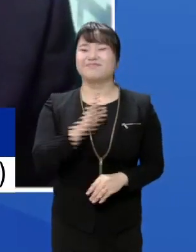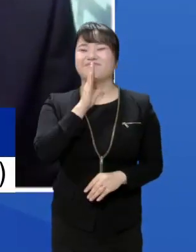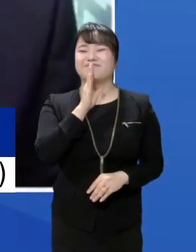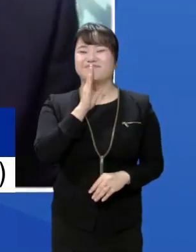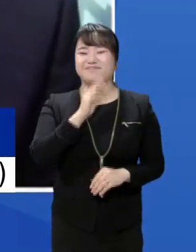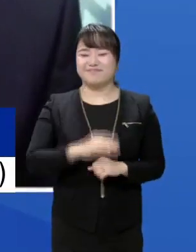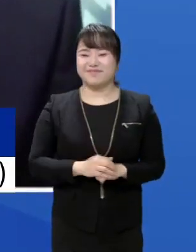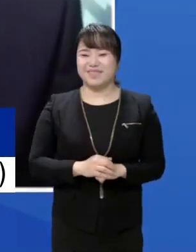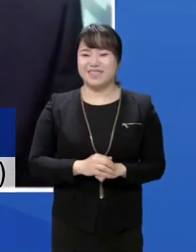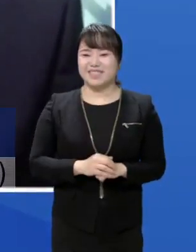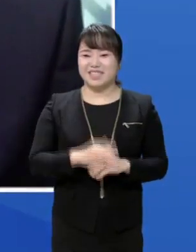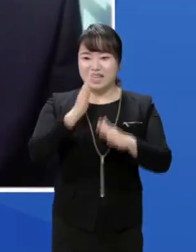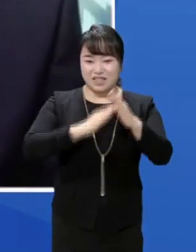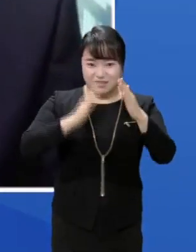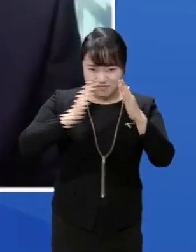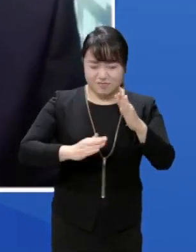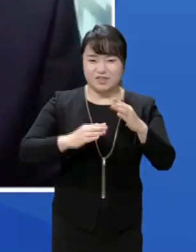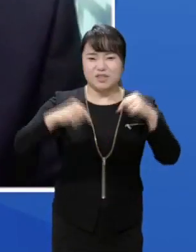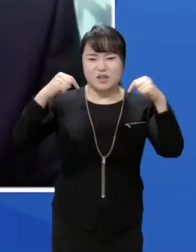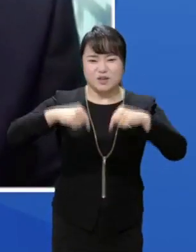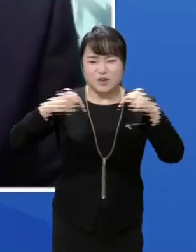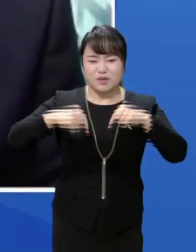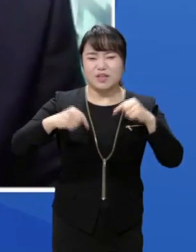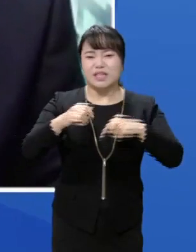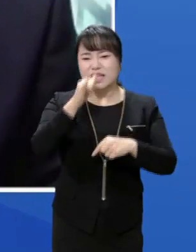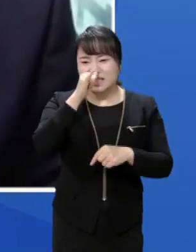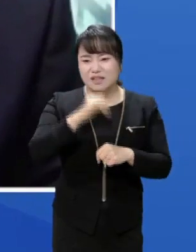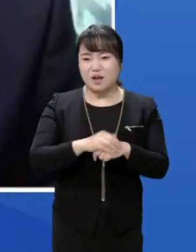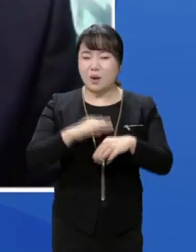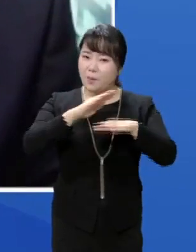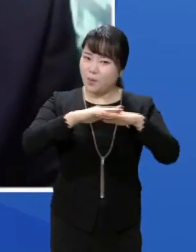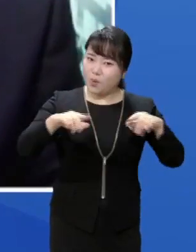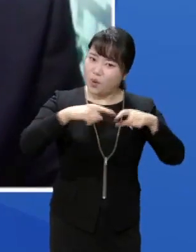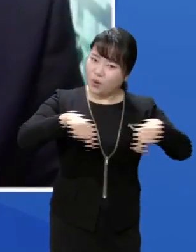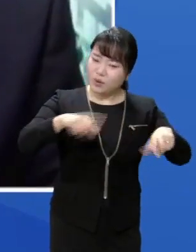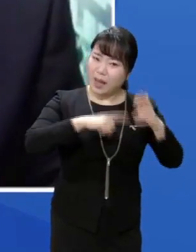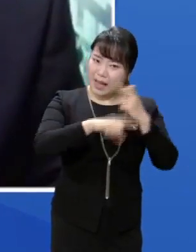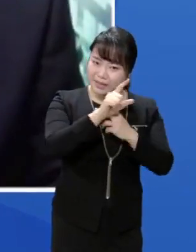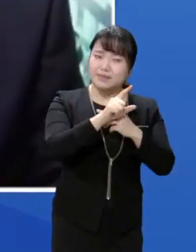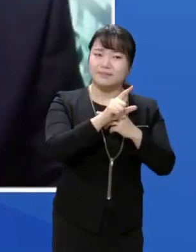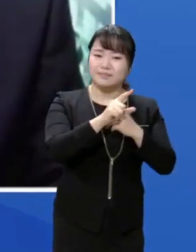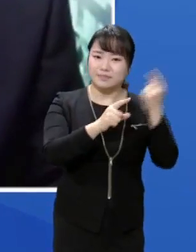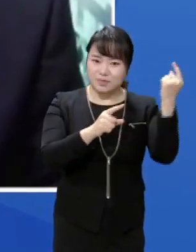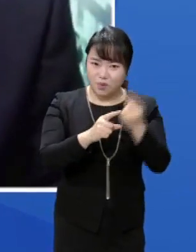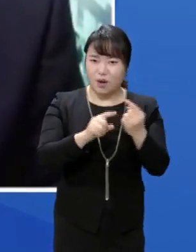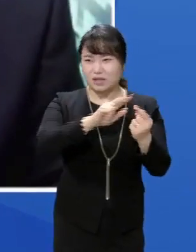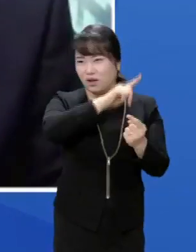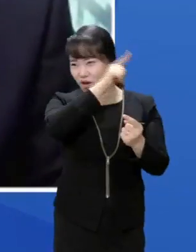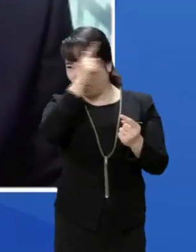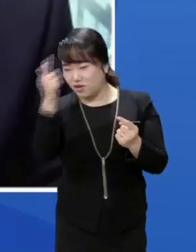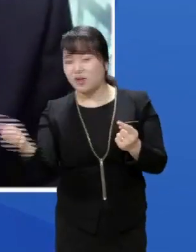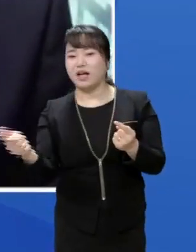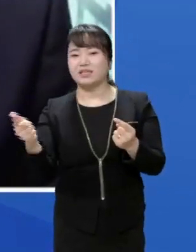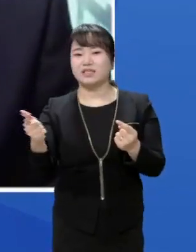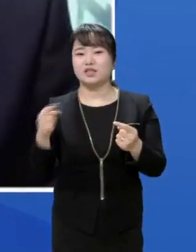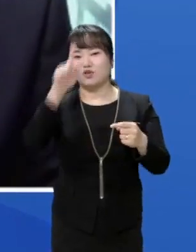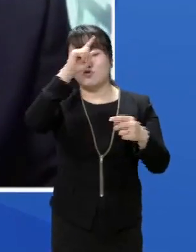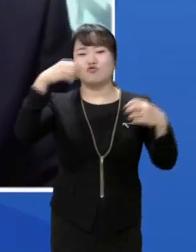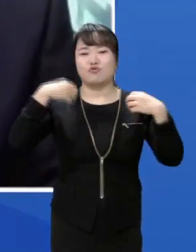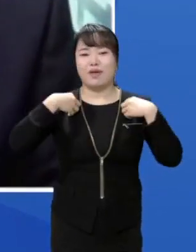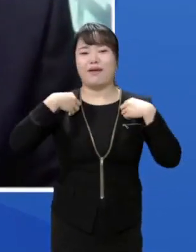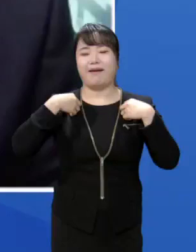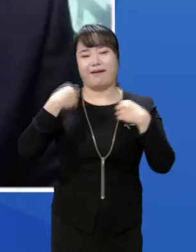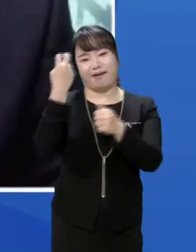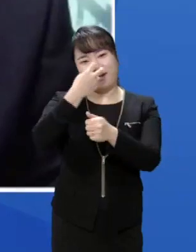네, 정기국회 회귀 중이라 요즘 평상시에는 아침 일찍부터 저녁까지 국회에 있습니다. 최근에